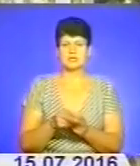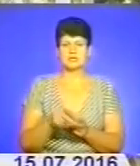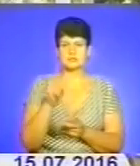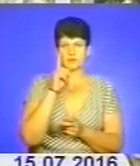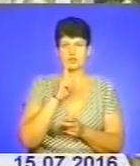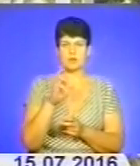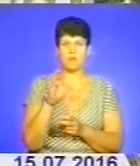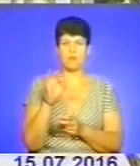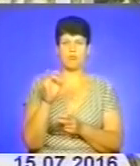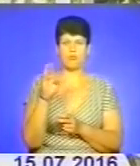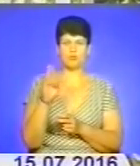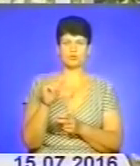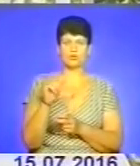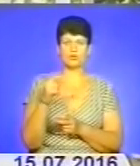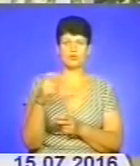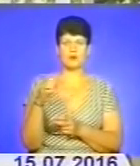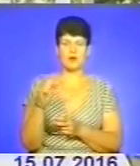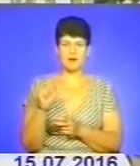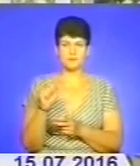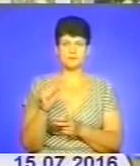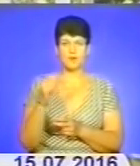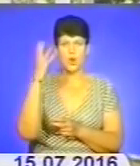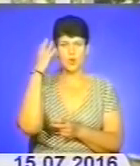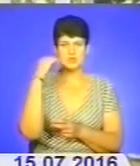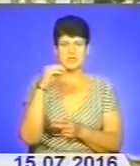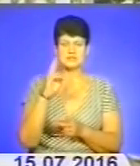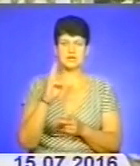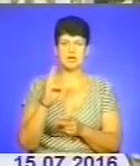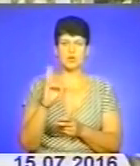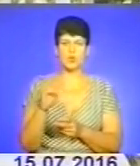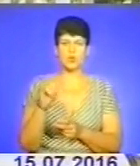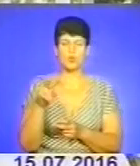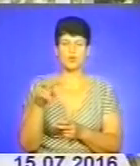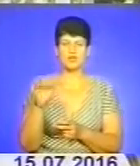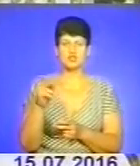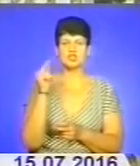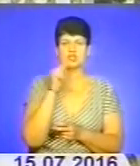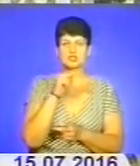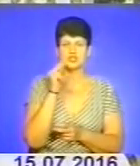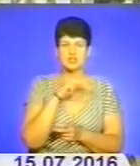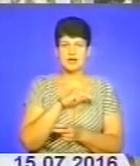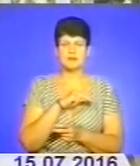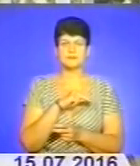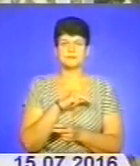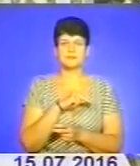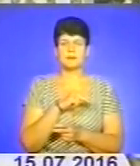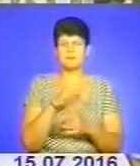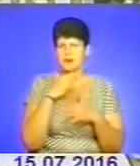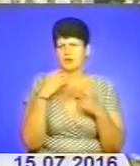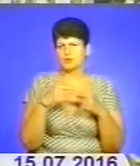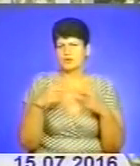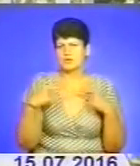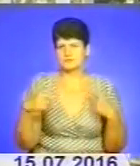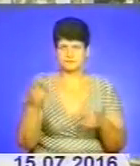борщ, козацький коліч, чай козацький на травах лісових, карпатських, ну і багато інших